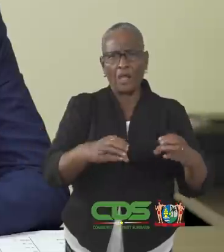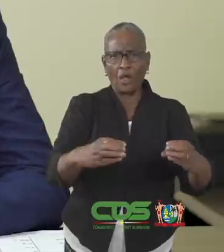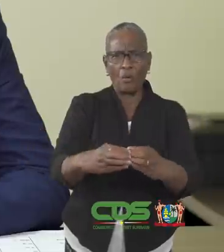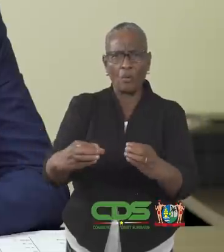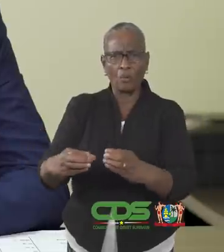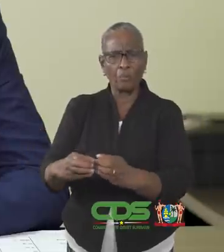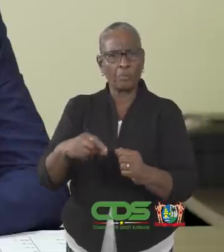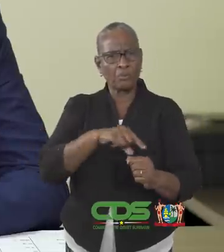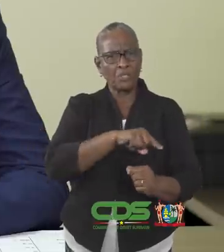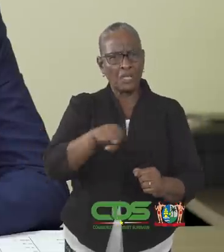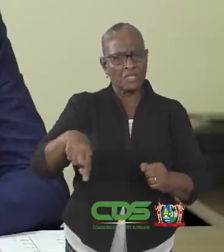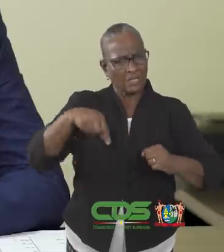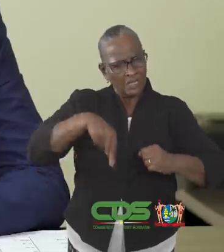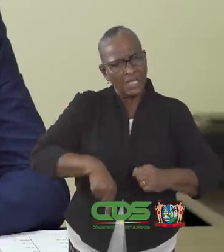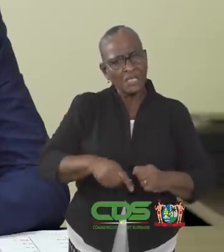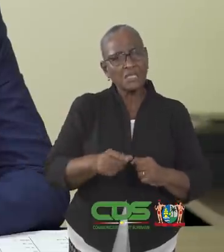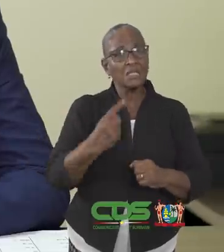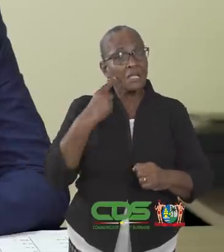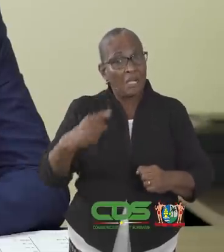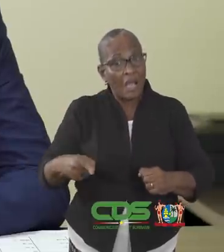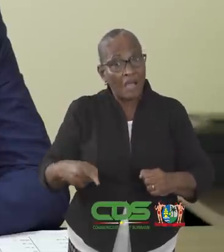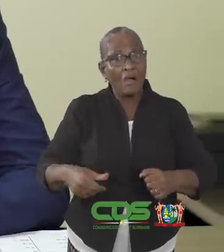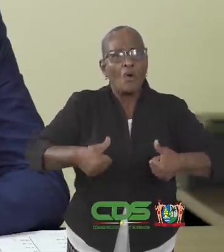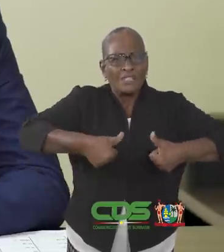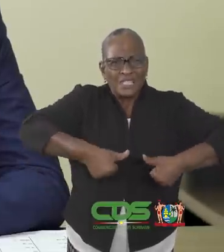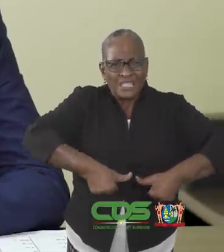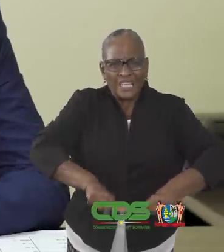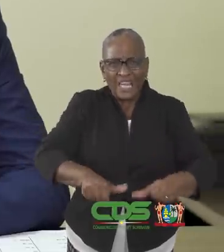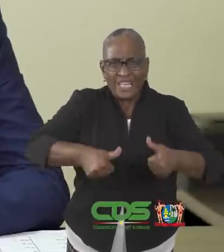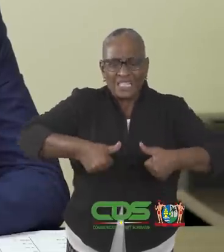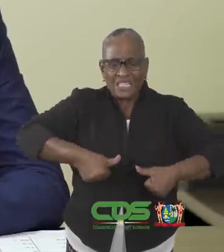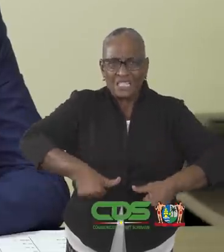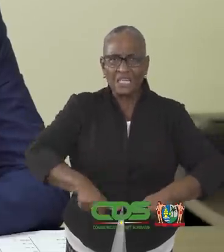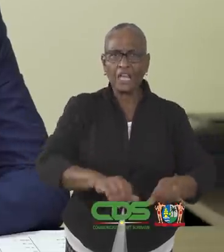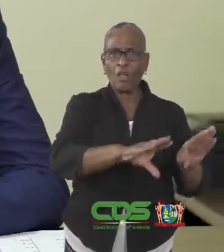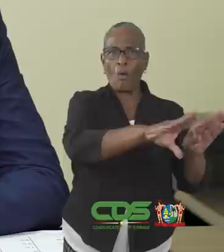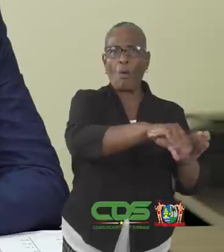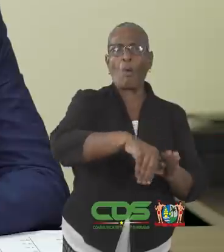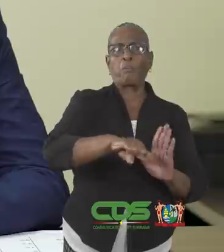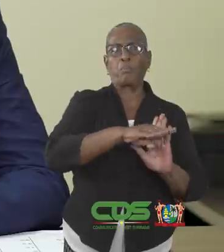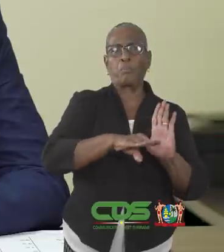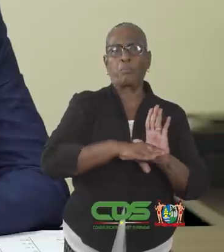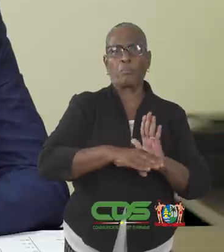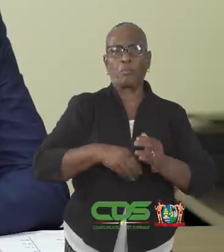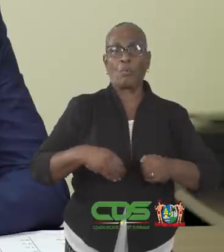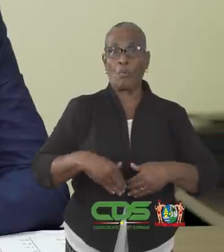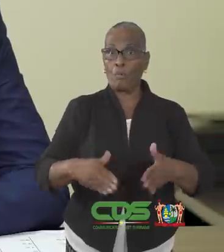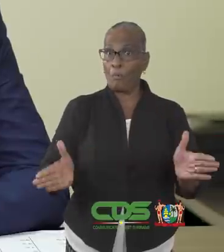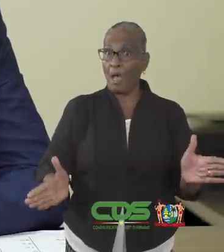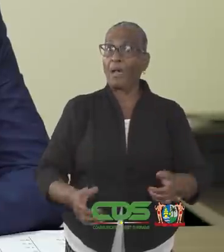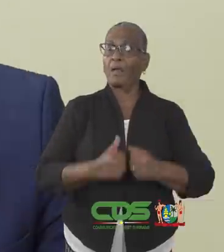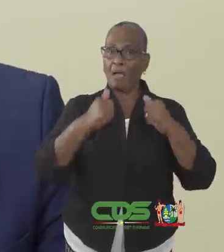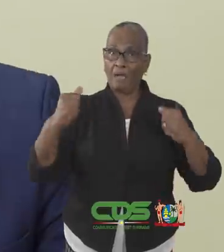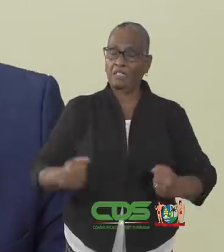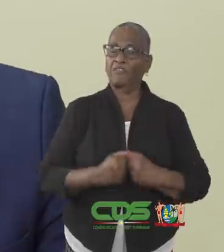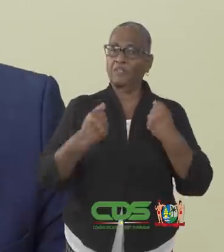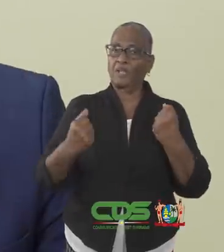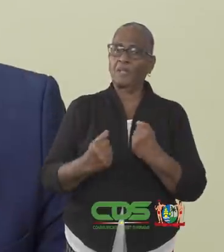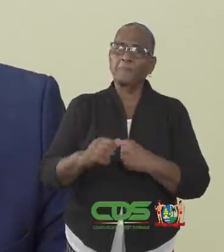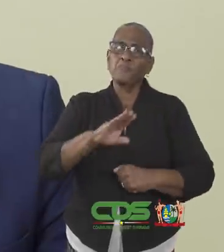zullen zich de komende dagen toeleggen op strengere controle op de naliefing van protocollen op openbare activiteiten.